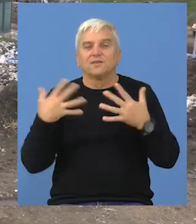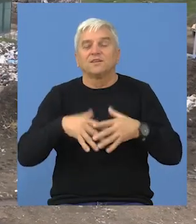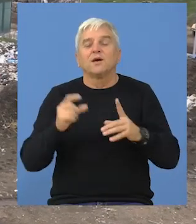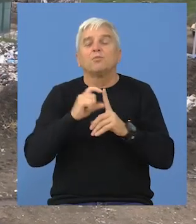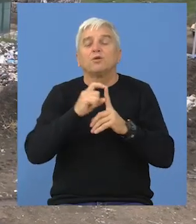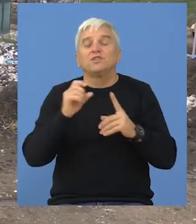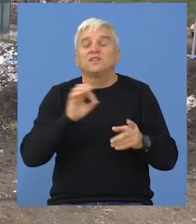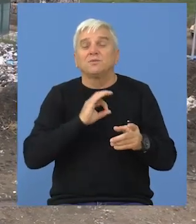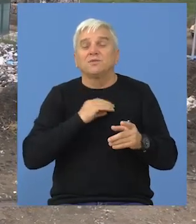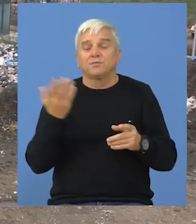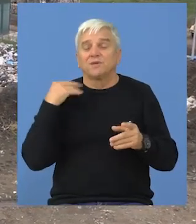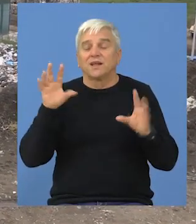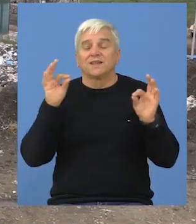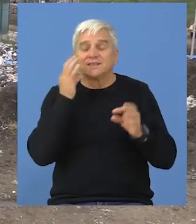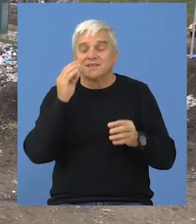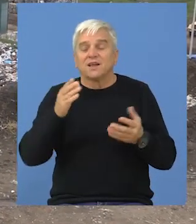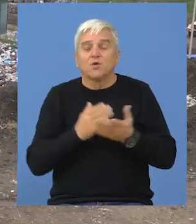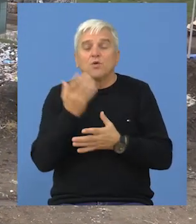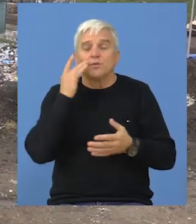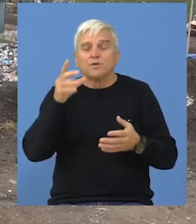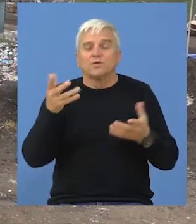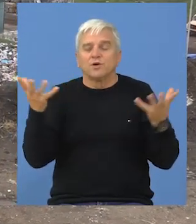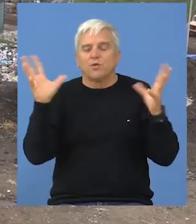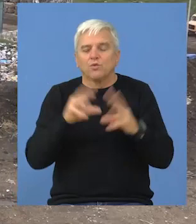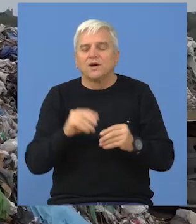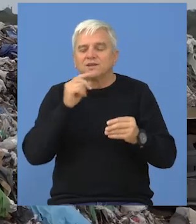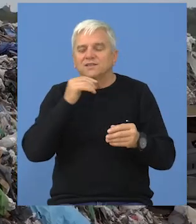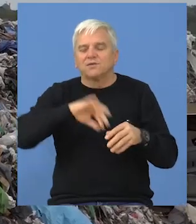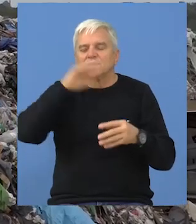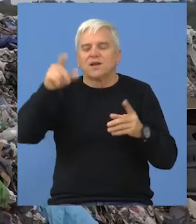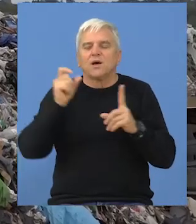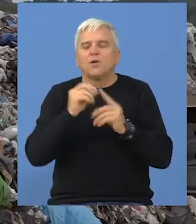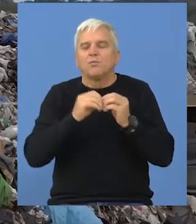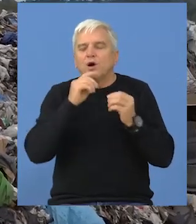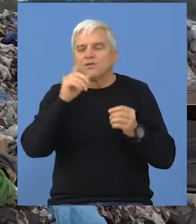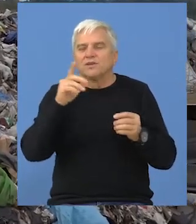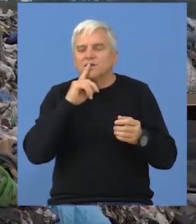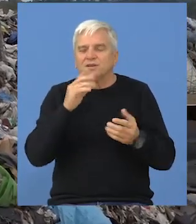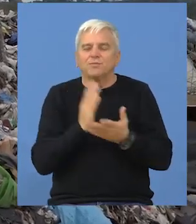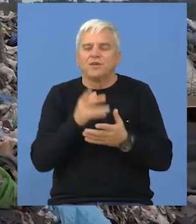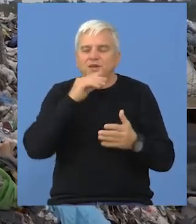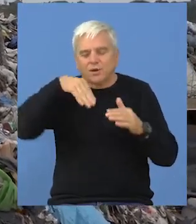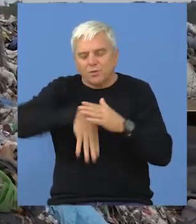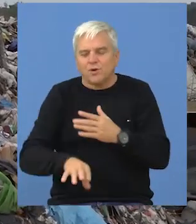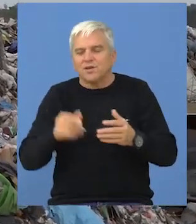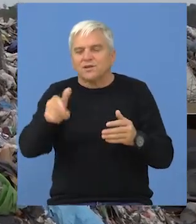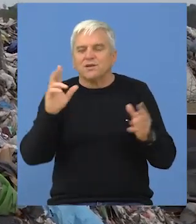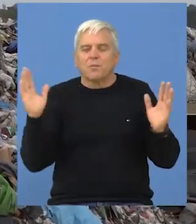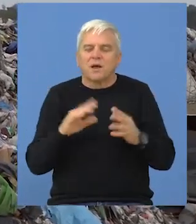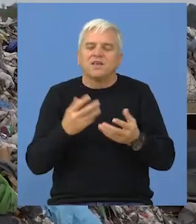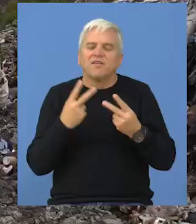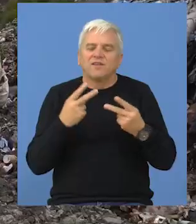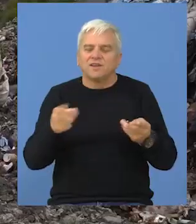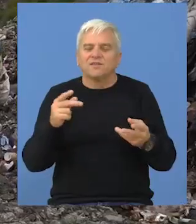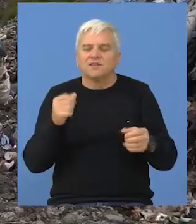Preduzeće Potisje Bečaj pre deset dana uspelo je da ugasi požar na deponiji Botra koji je inače bio podzemni i